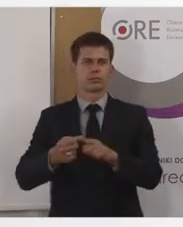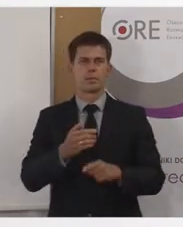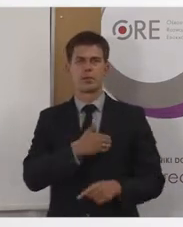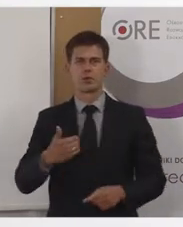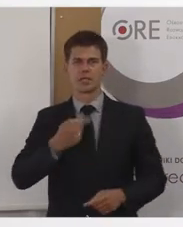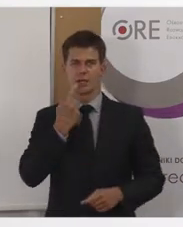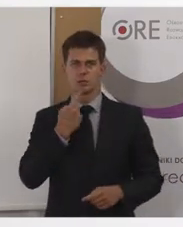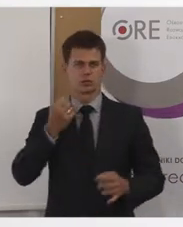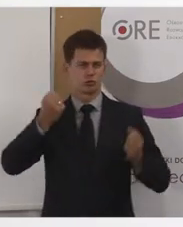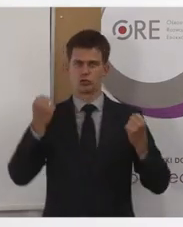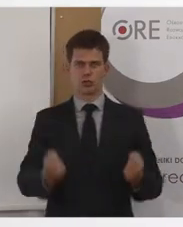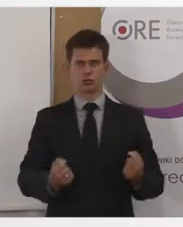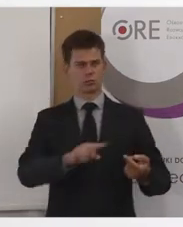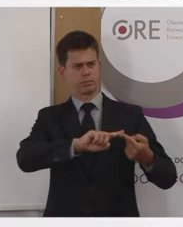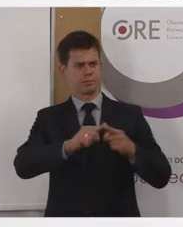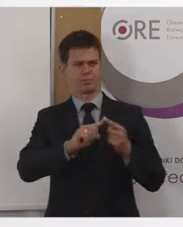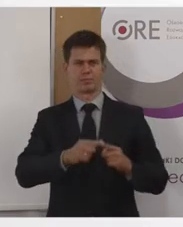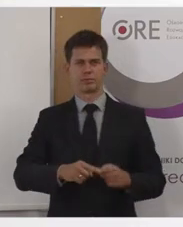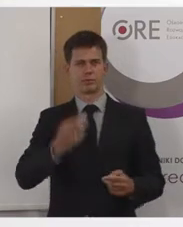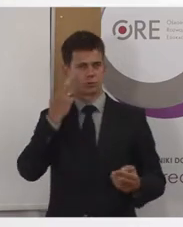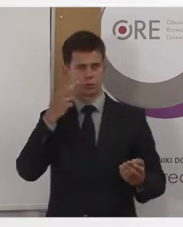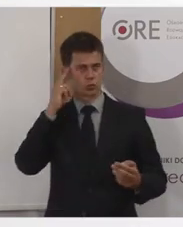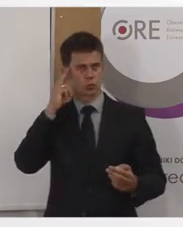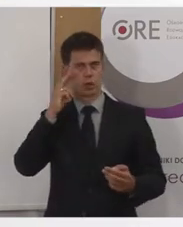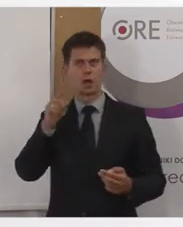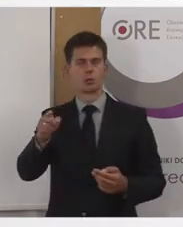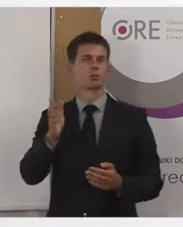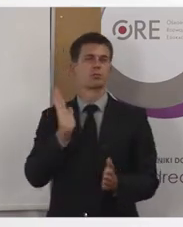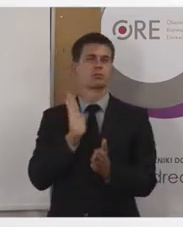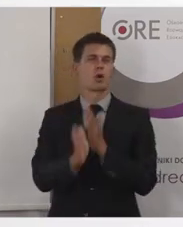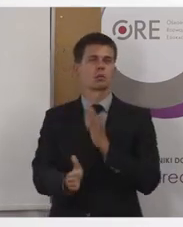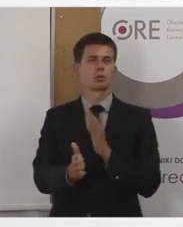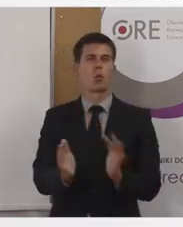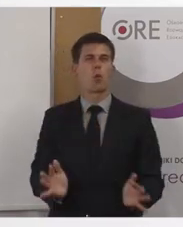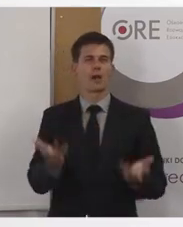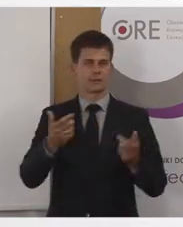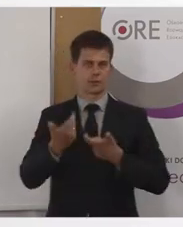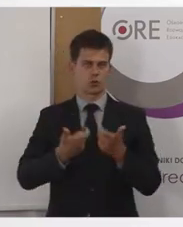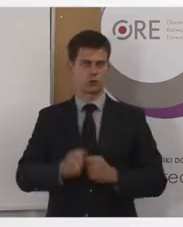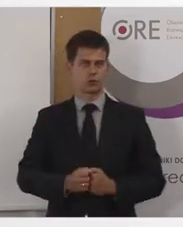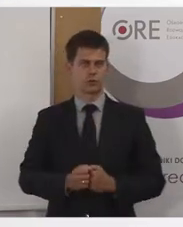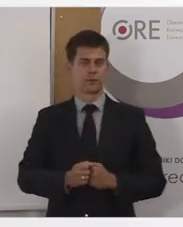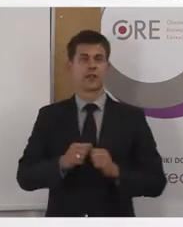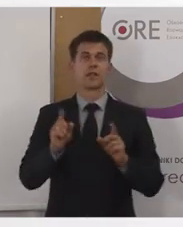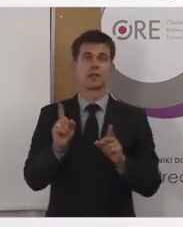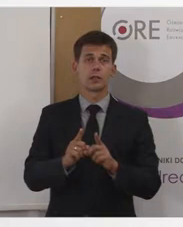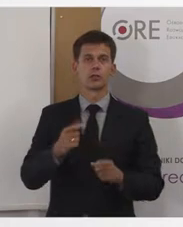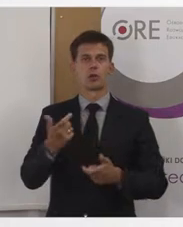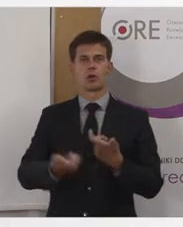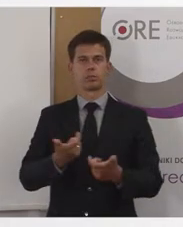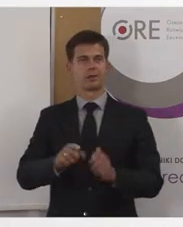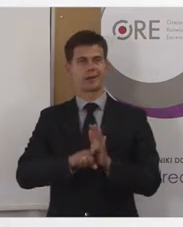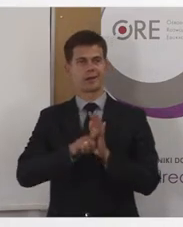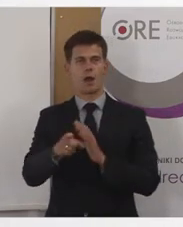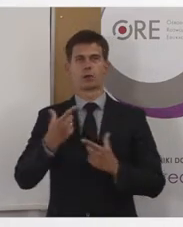niezrozumiałym napisaną, jak również osób z niepełnosprawnościami manualnymi, tak,